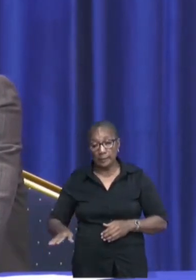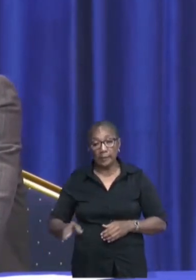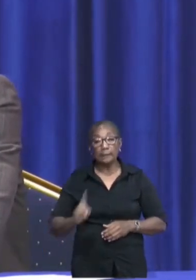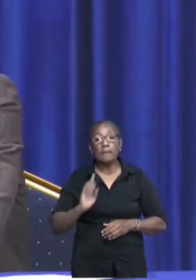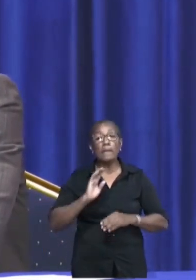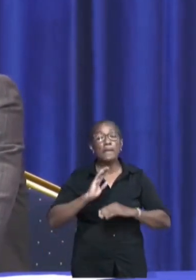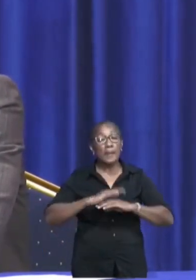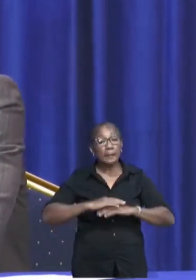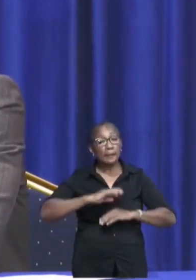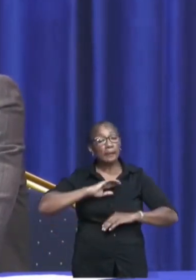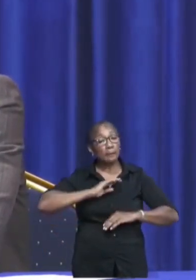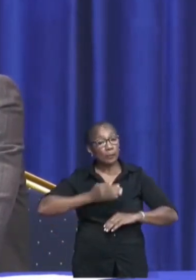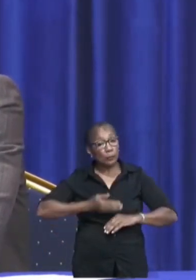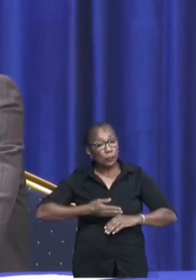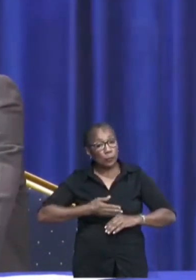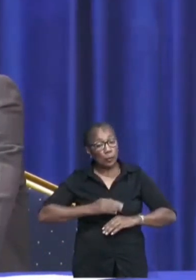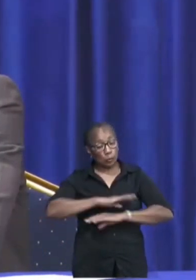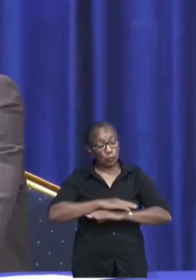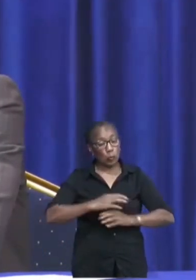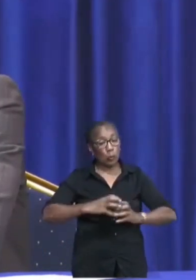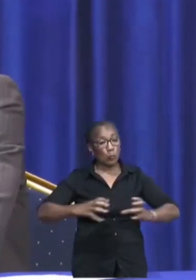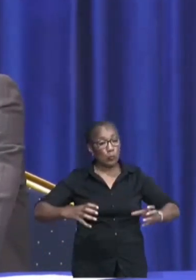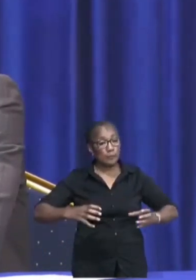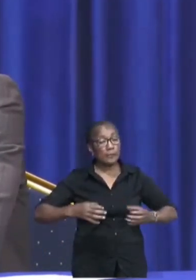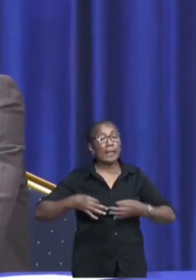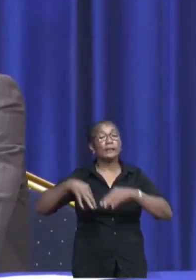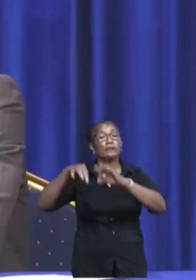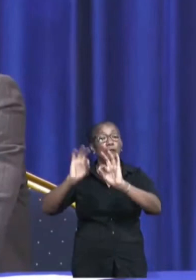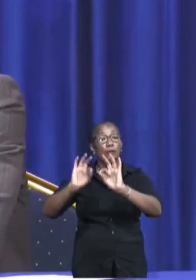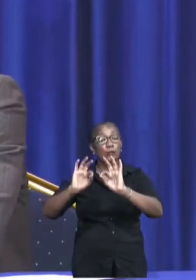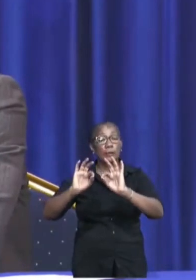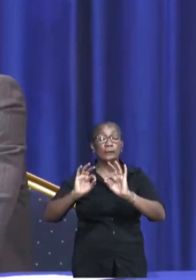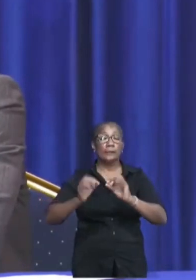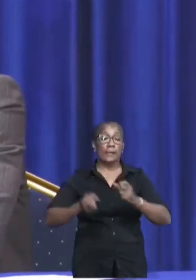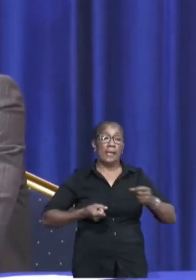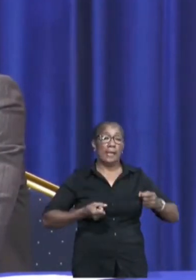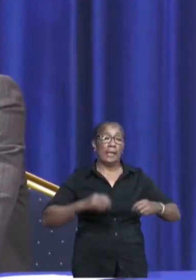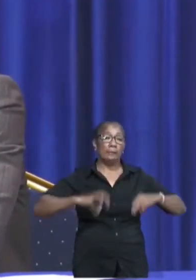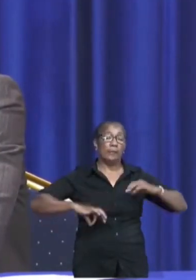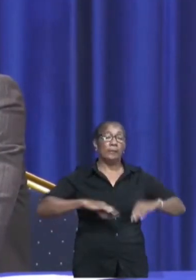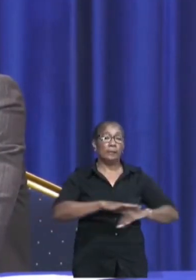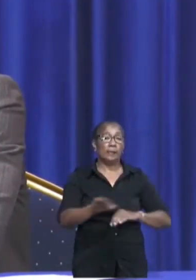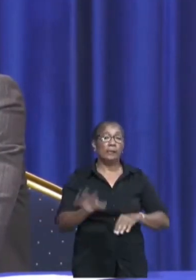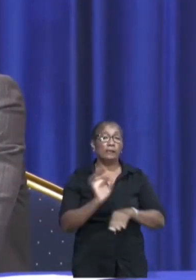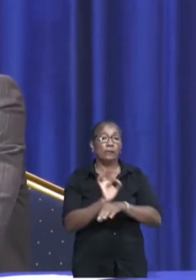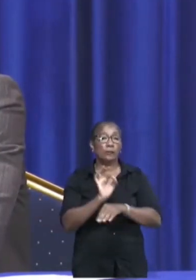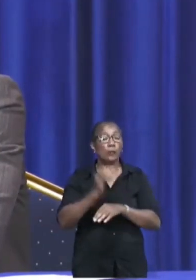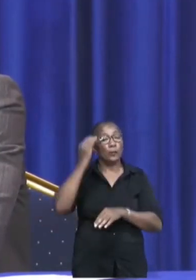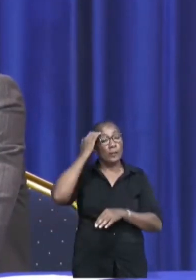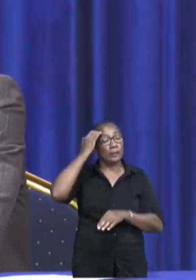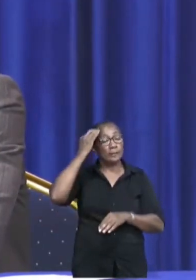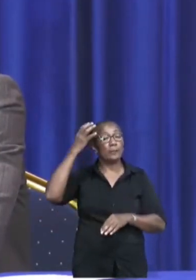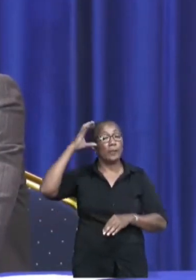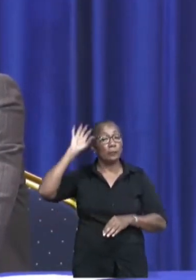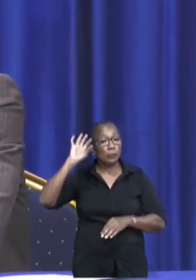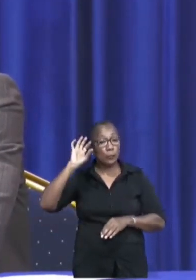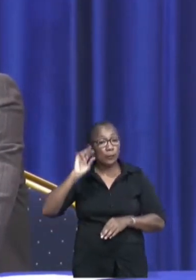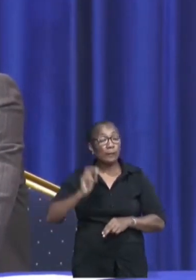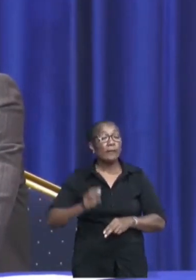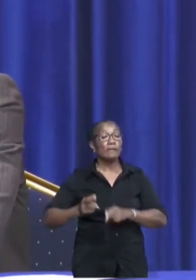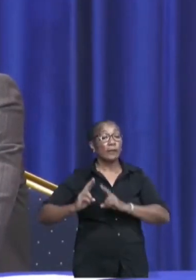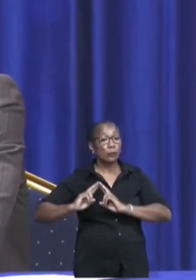particuliere schoolbus te laten vervoeren. Het ministerie van Onderwijs, Wetenschap en Cultuur is